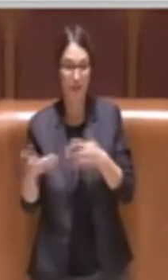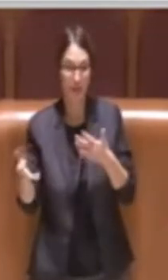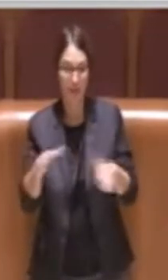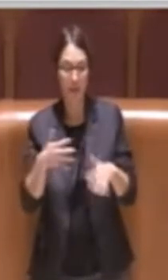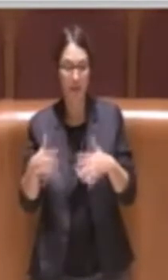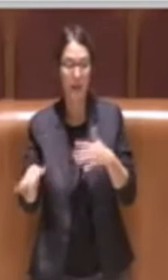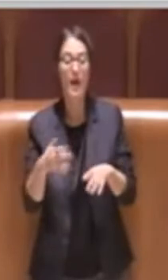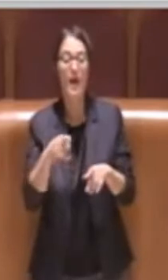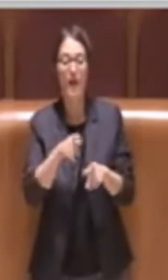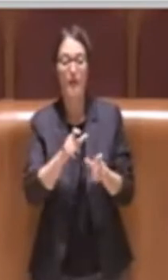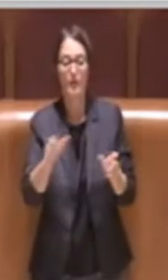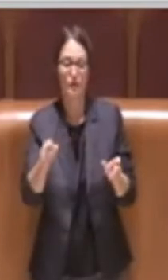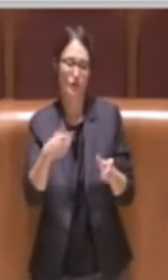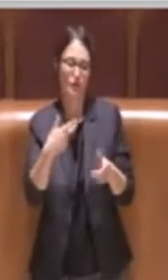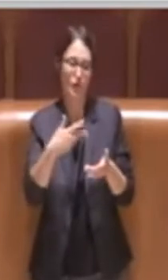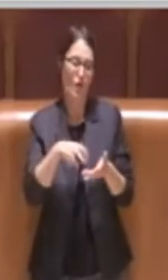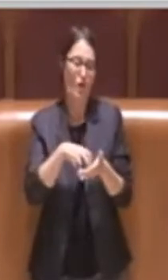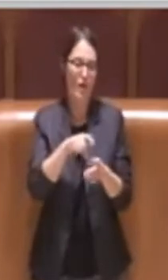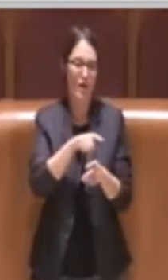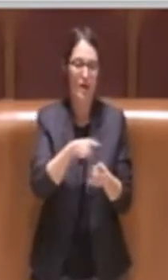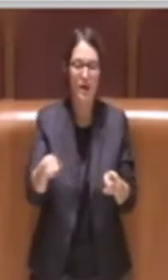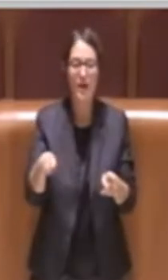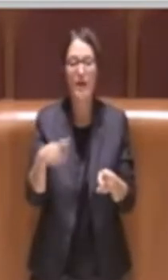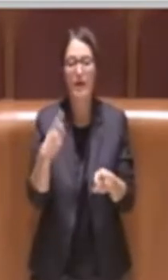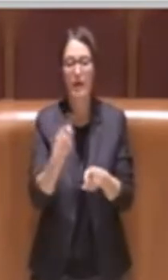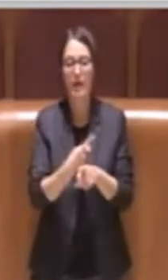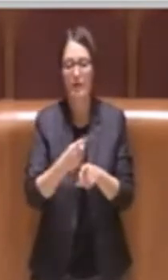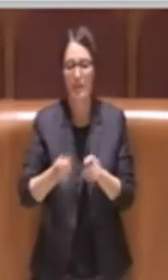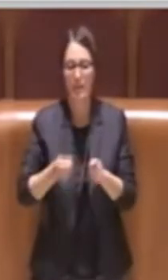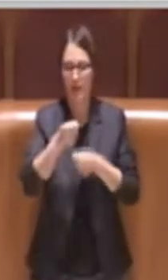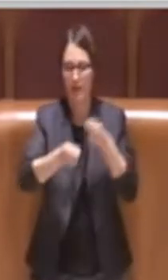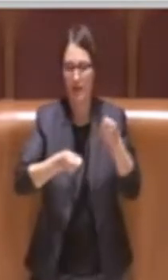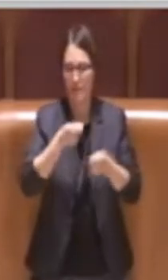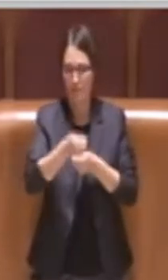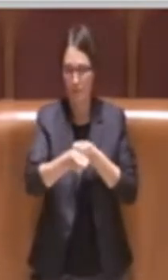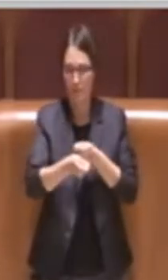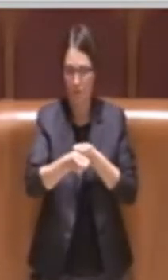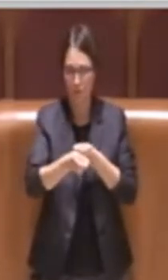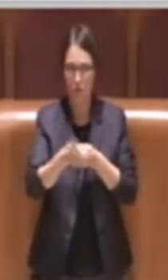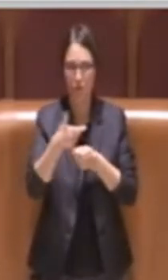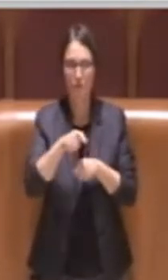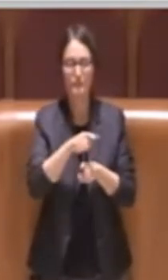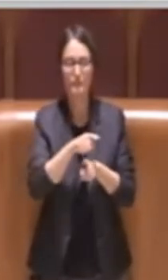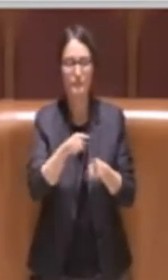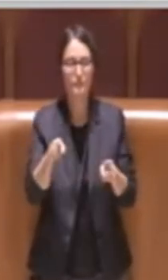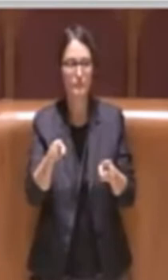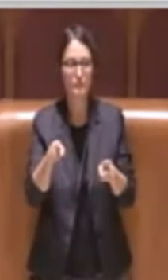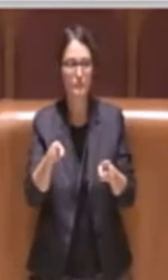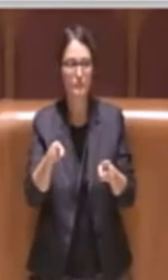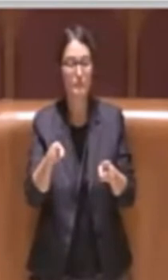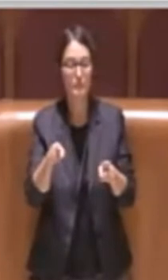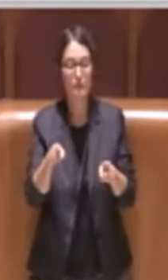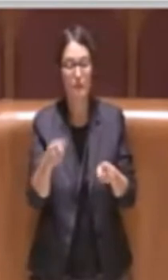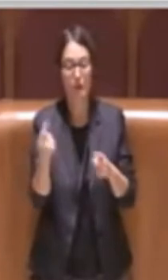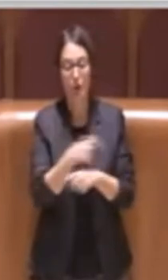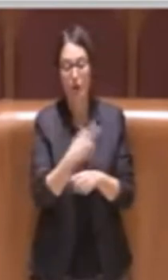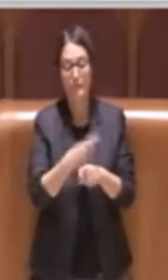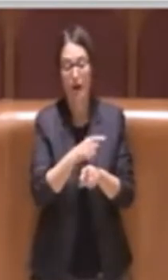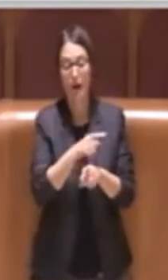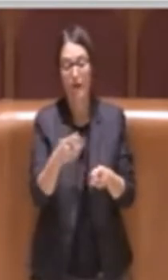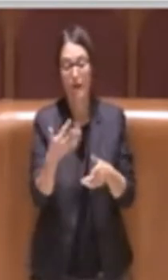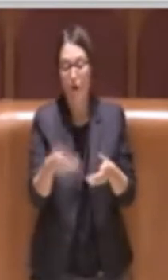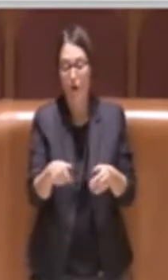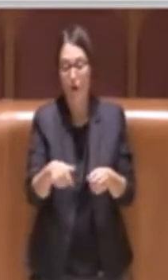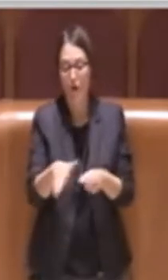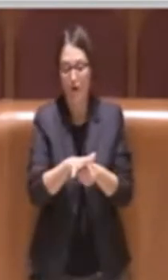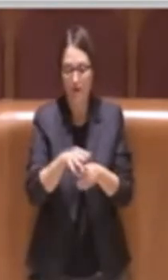persone fragili non abbiano la necessità di accollare sulle proprie spalle, sulle spalle del proprio nucleo